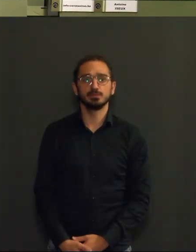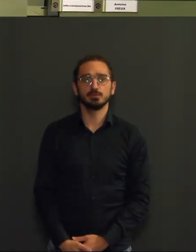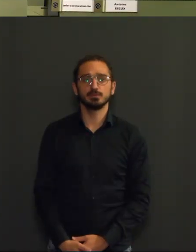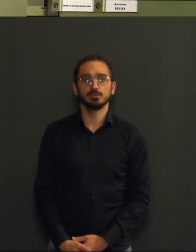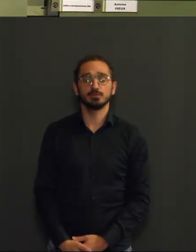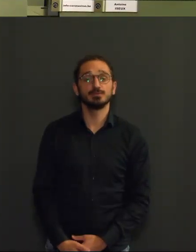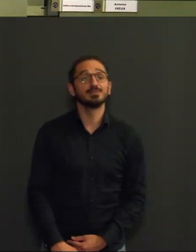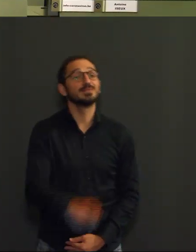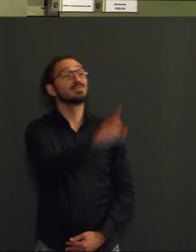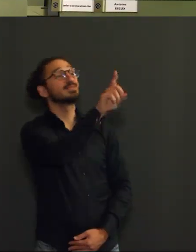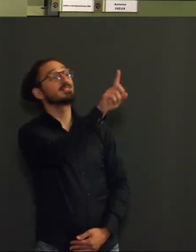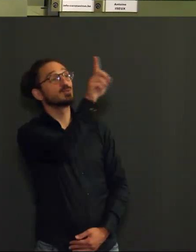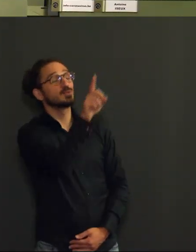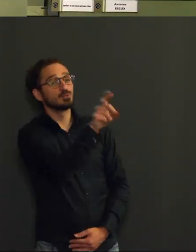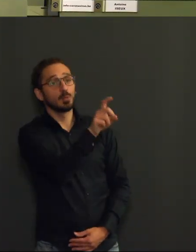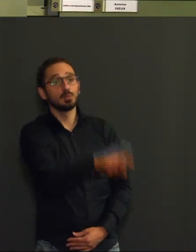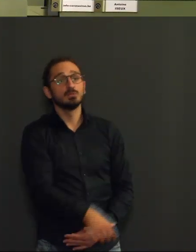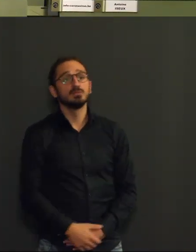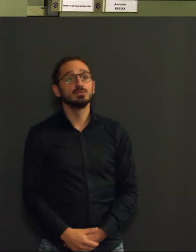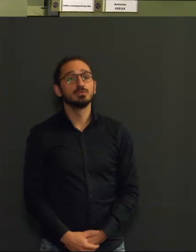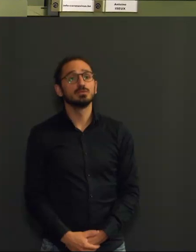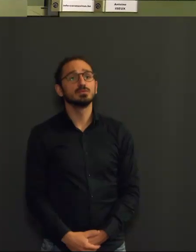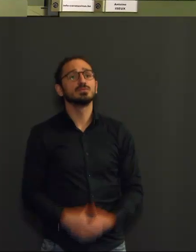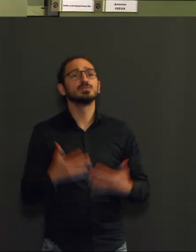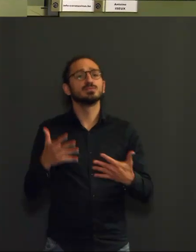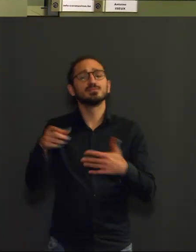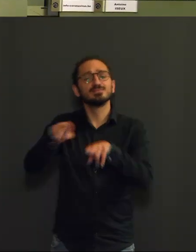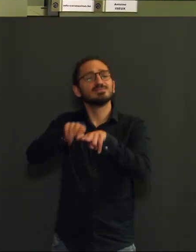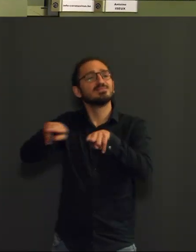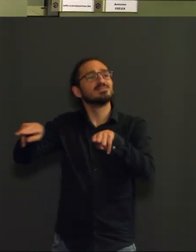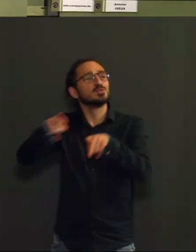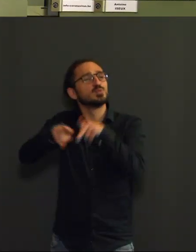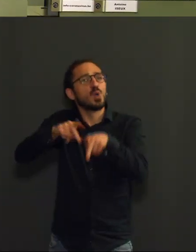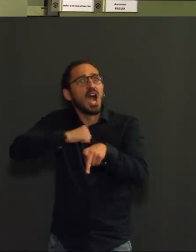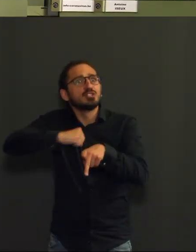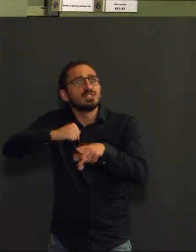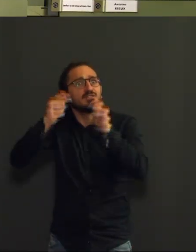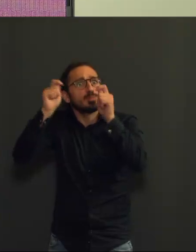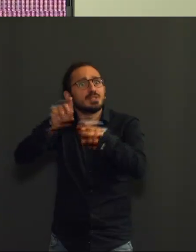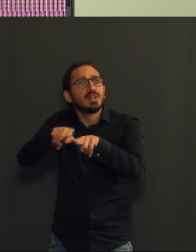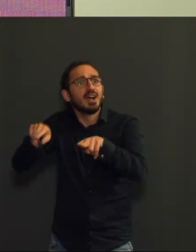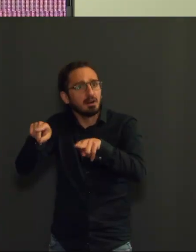Comment expliquer que la baisse du nombre de lits en soins intensifs semble s'éroder ?